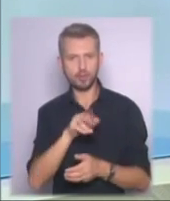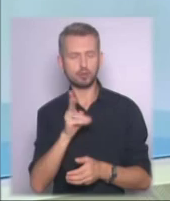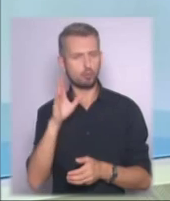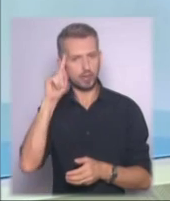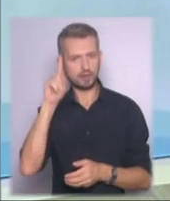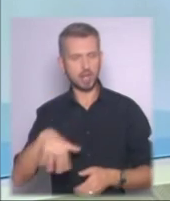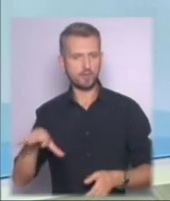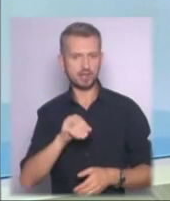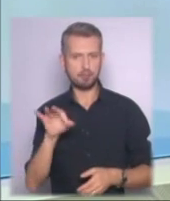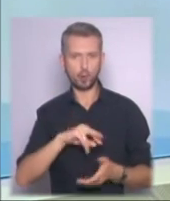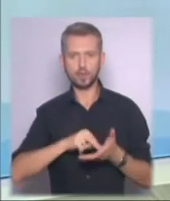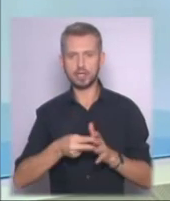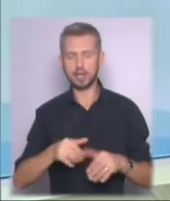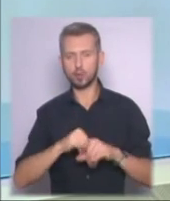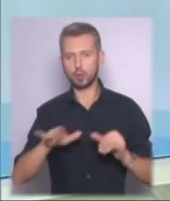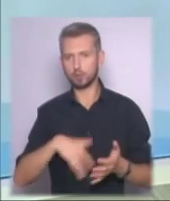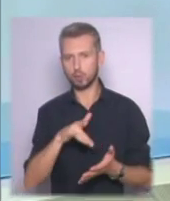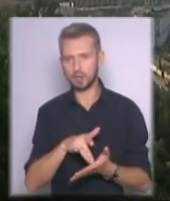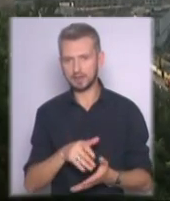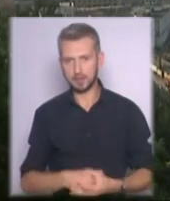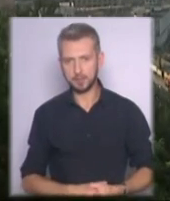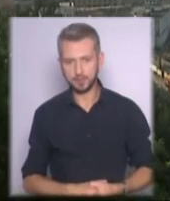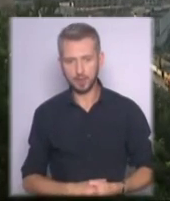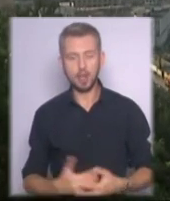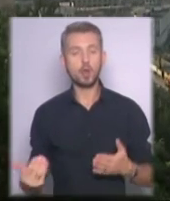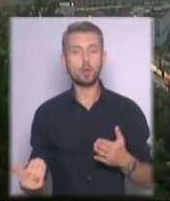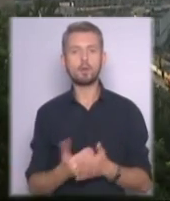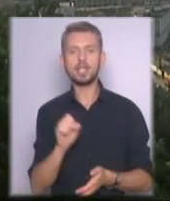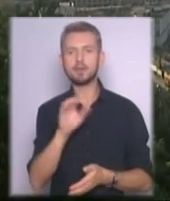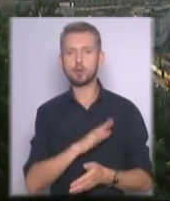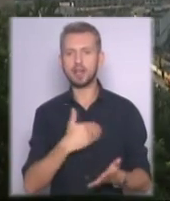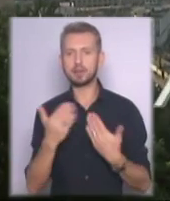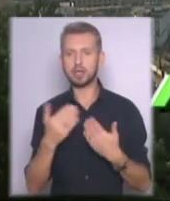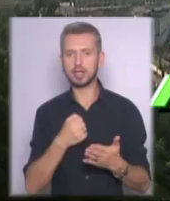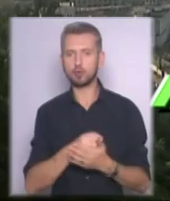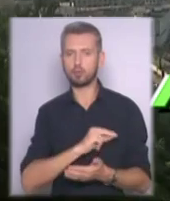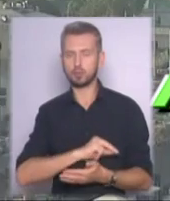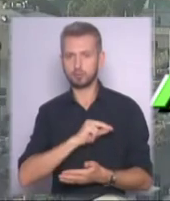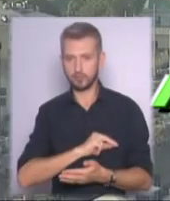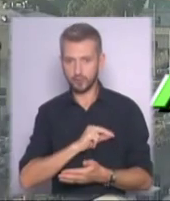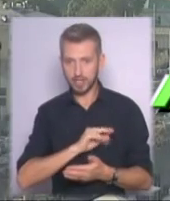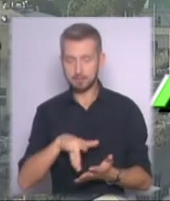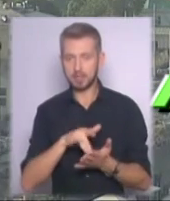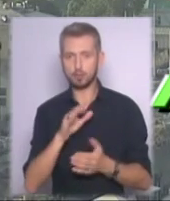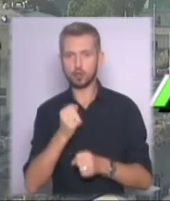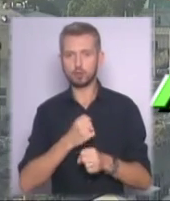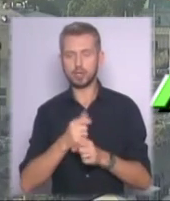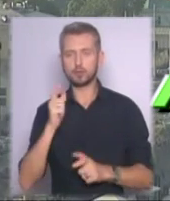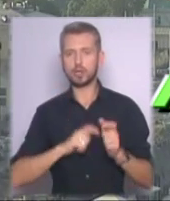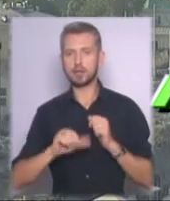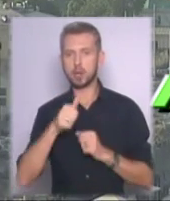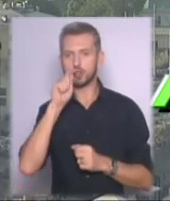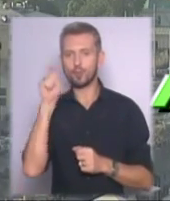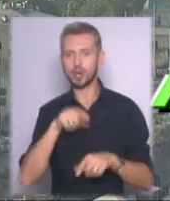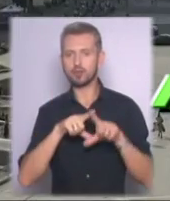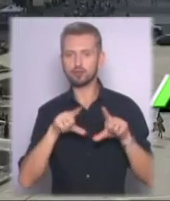все про стратегії розвитку міста. Новий європейський підхід до функціонування міста будуть розробляти студенти першої в Україні